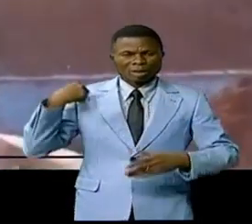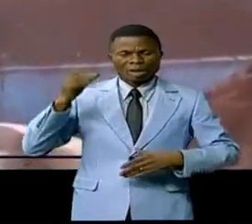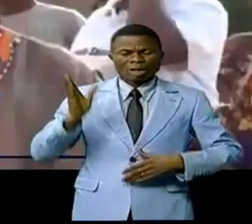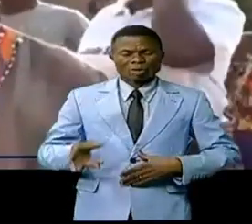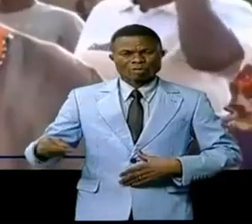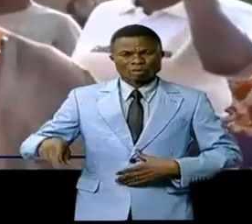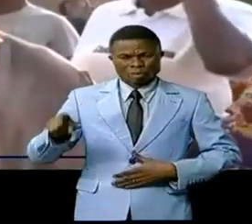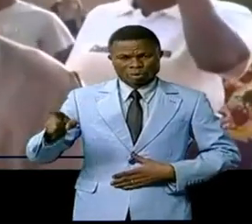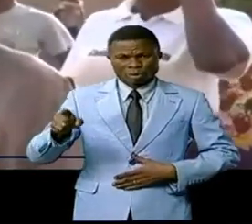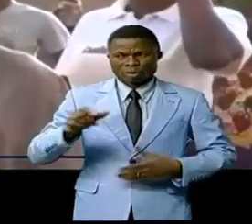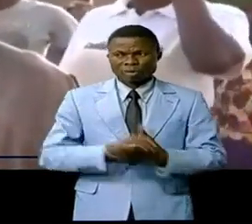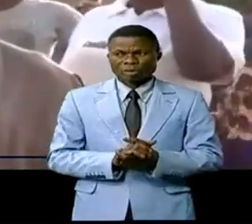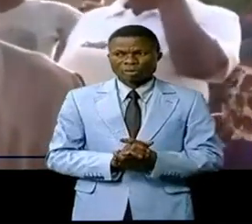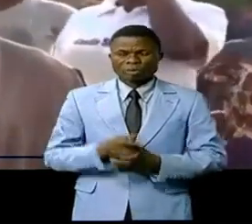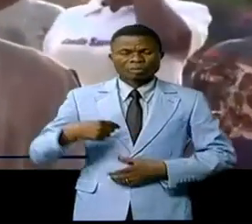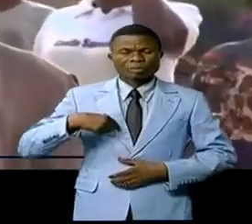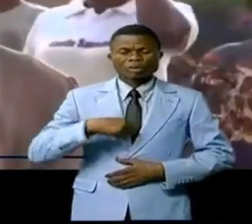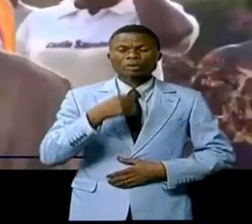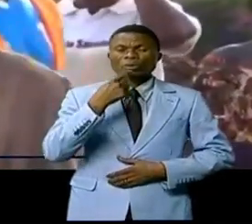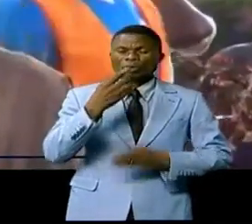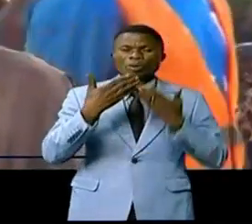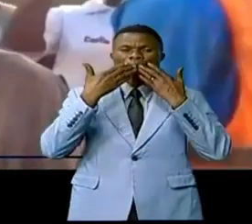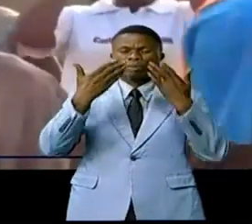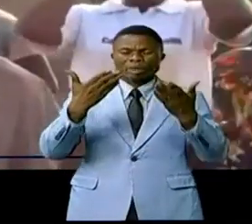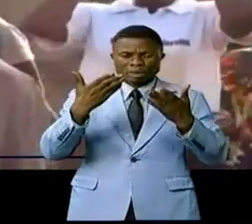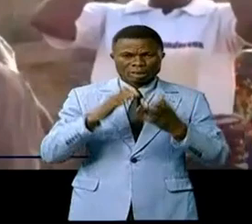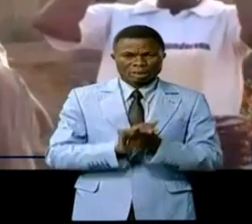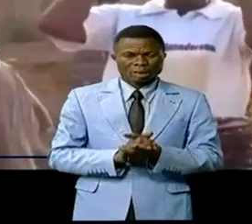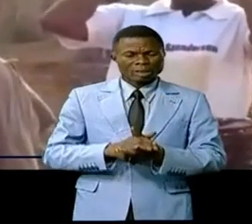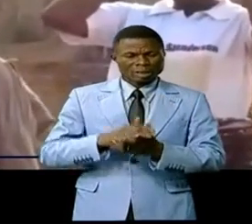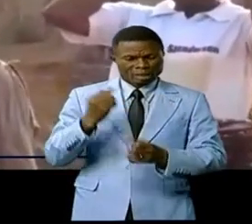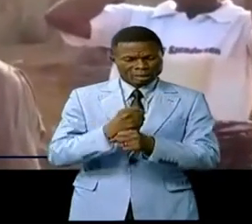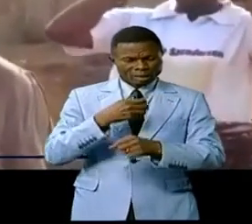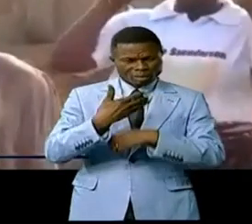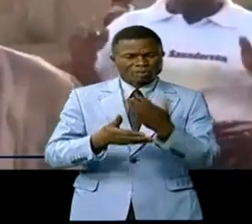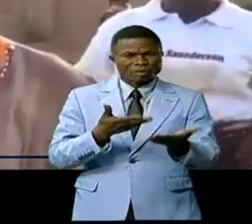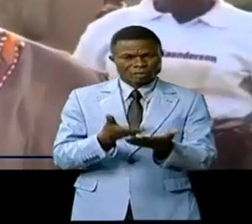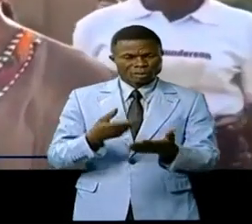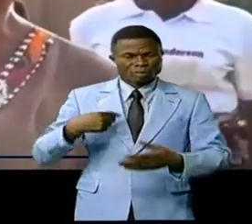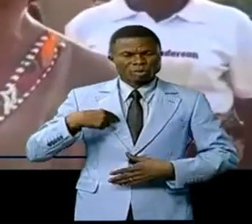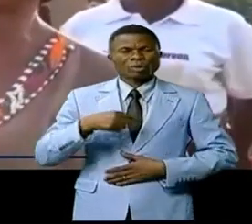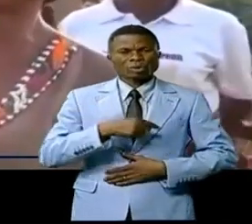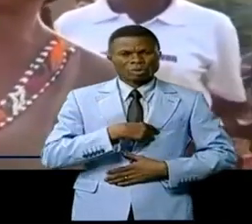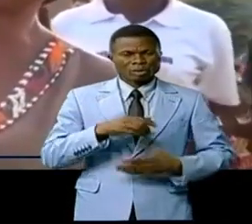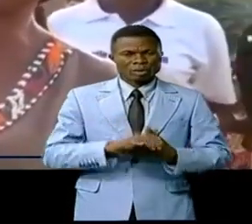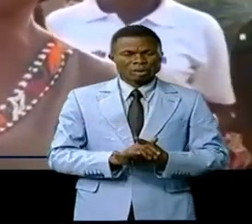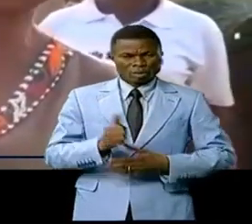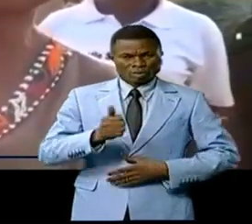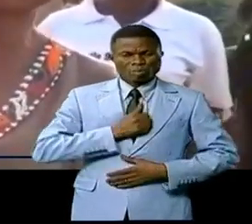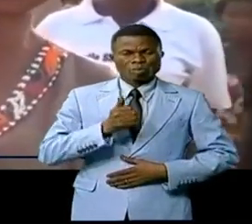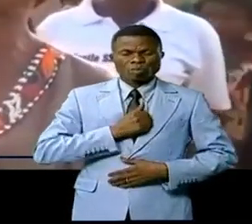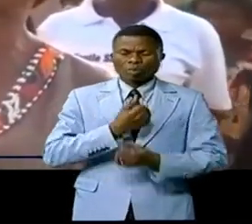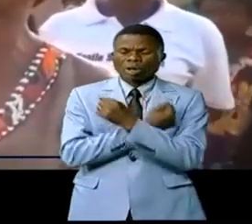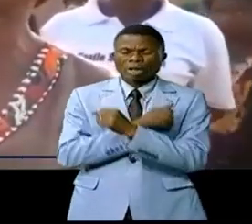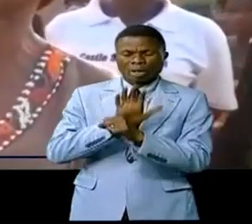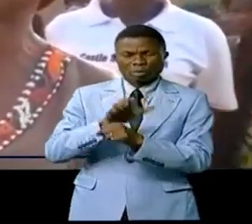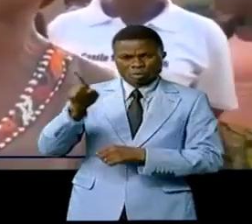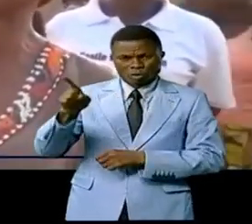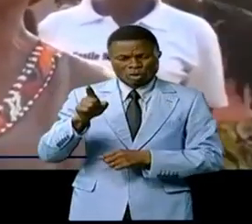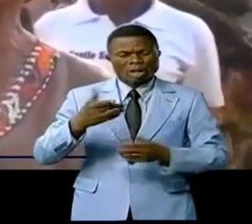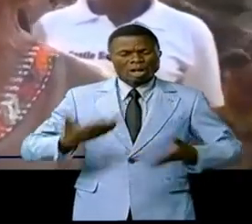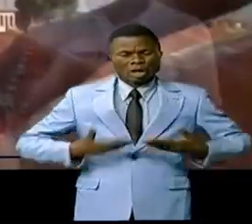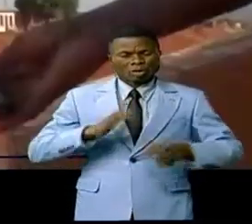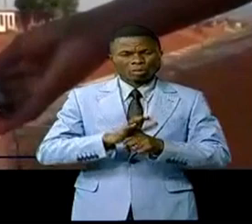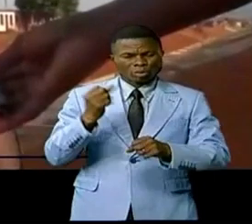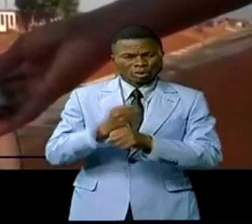Kiyaboula. Nous disons merci à Wandani pour ce qu'il vient de réaliser pour nous. Personnellement, je l'aime et apprécie beaucoup.